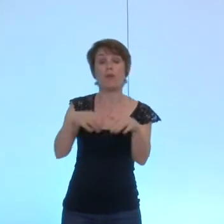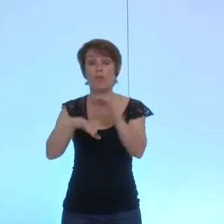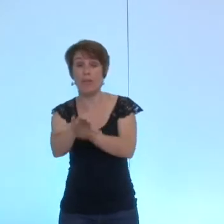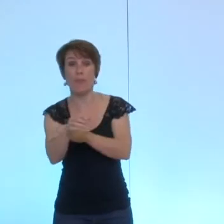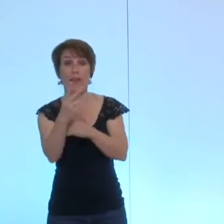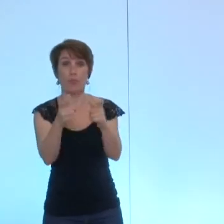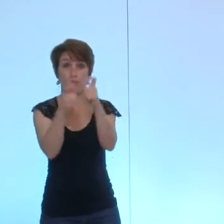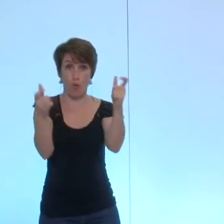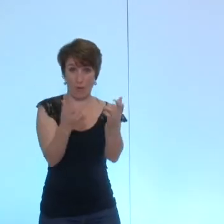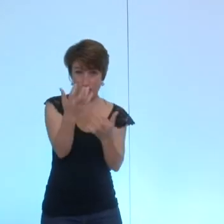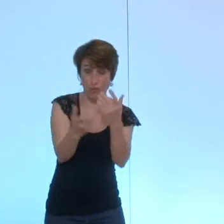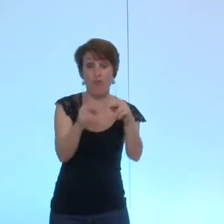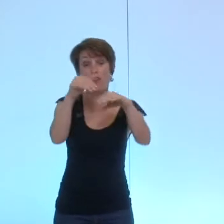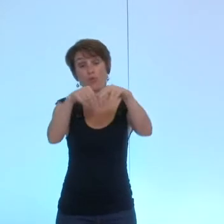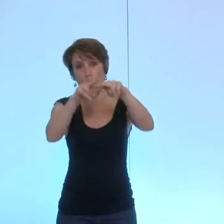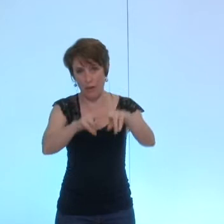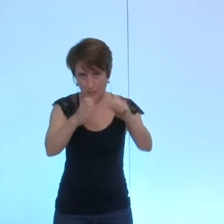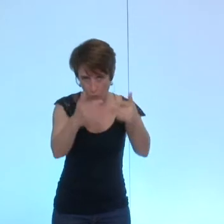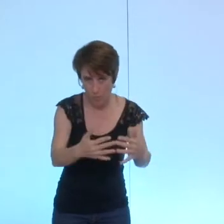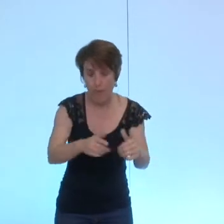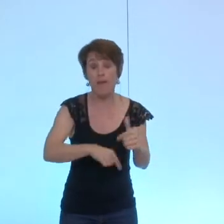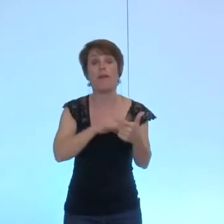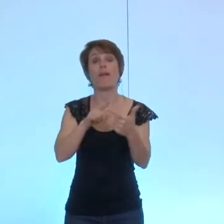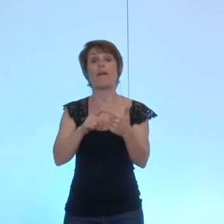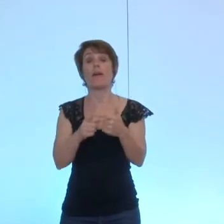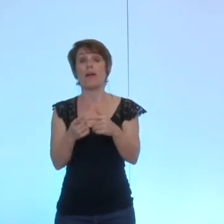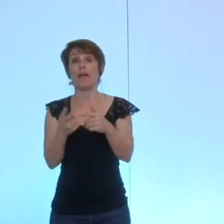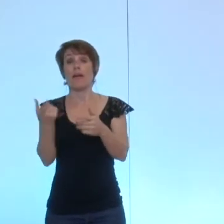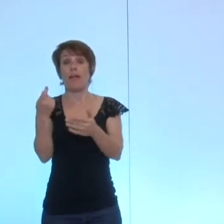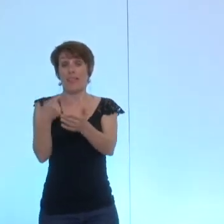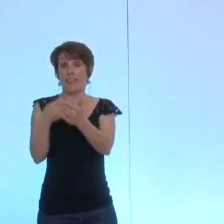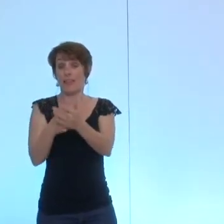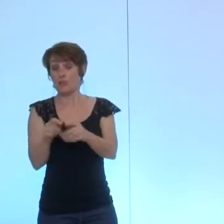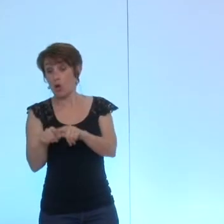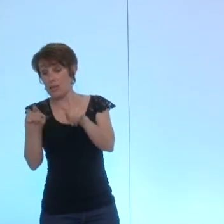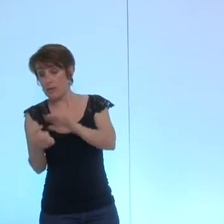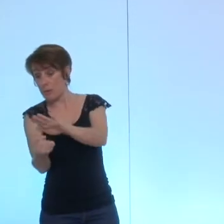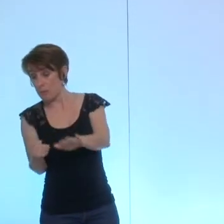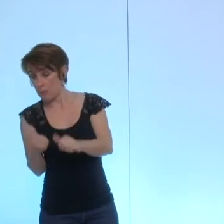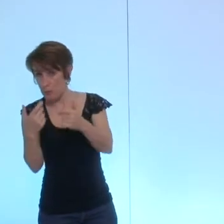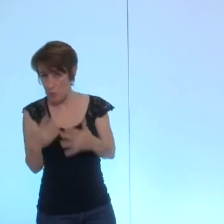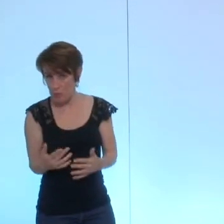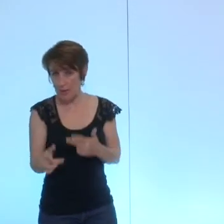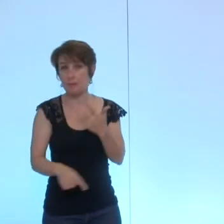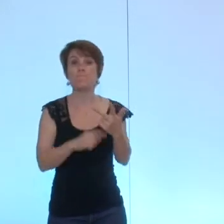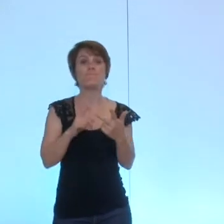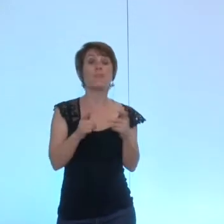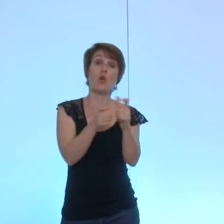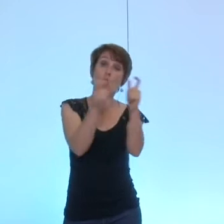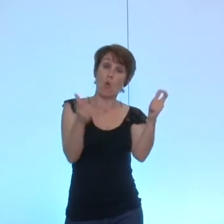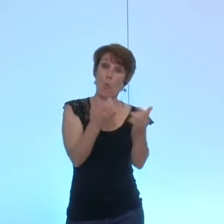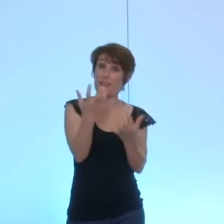et de ce qu'il en reste vraiment en tenant compte de l'état de la trésorerie en se rappelant que la compagnie de chauffage elle est